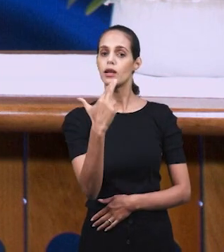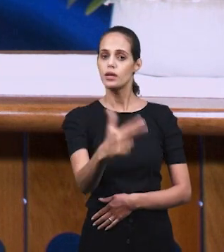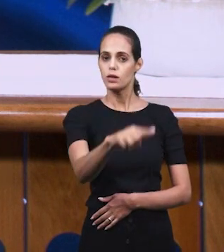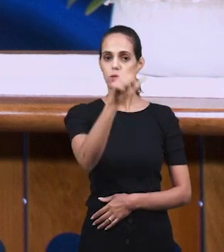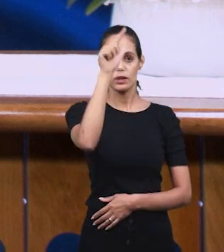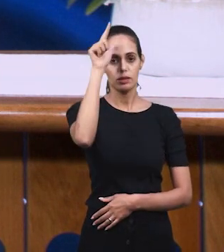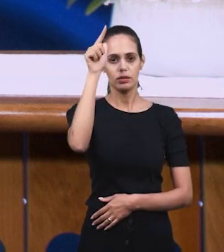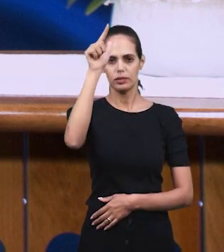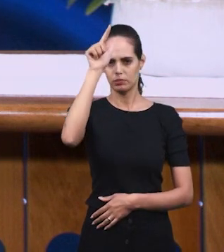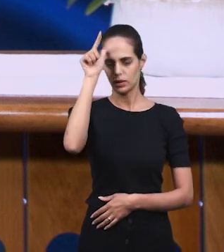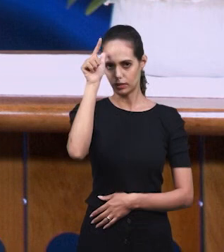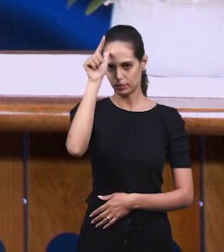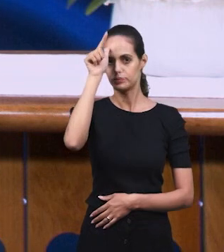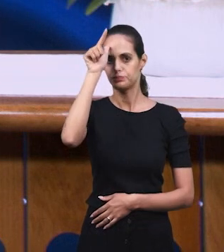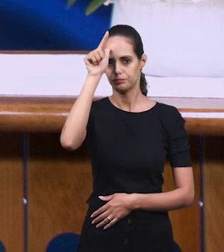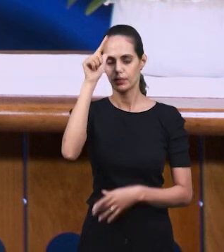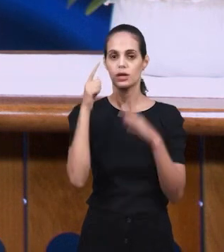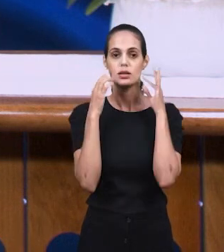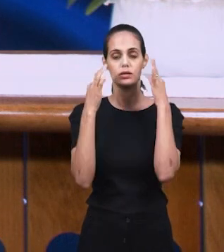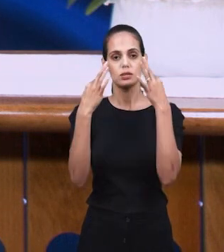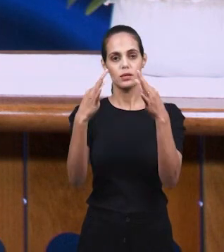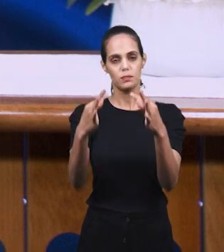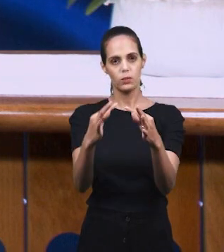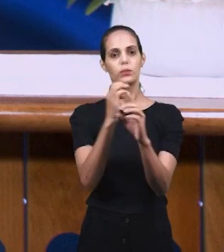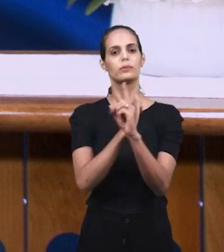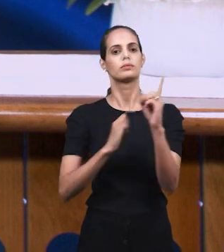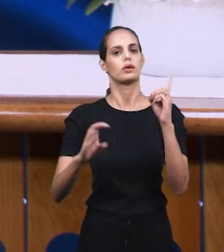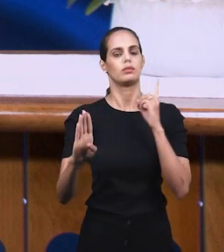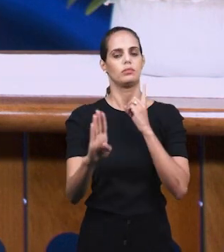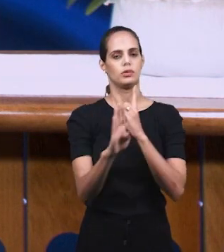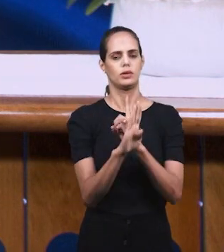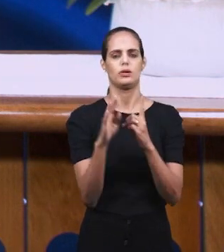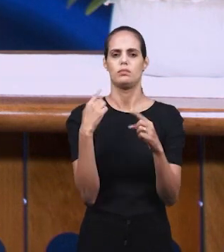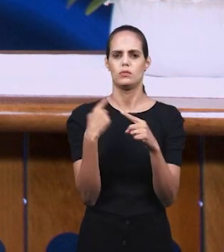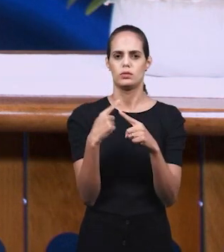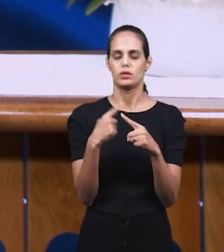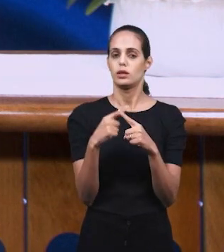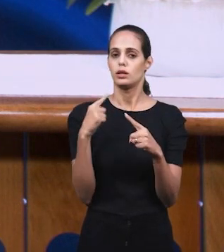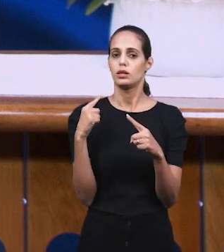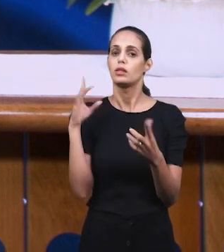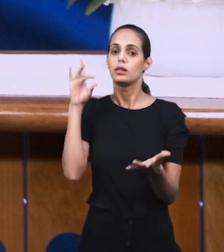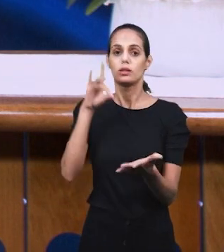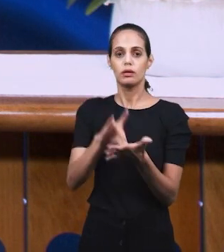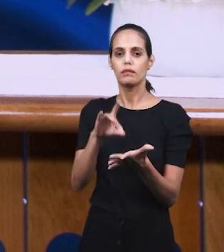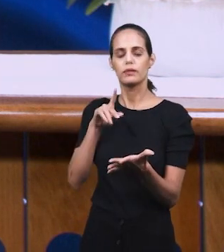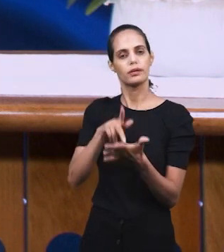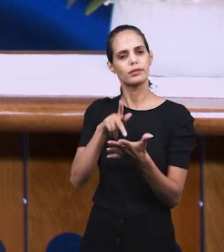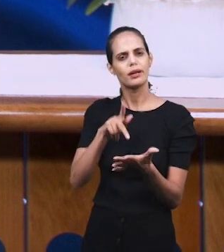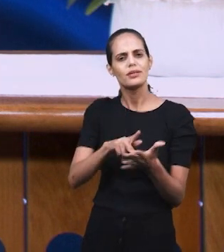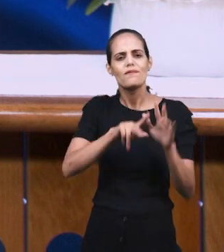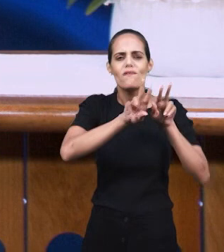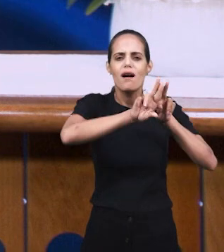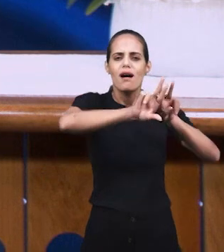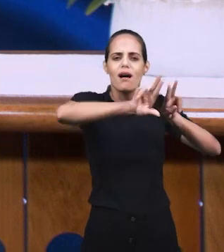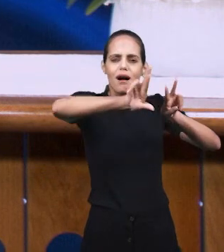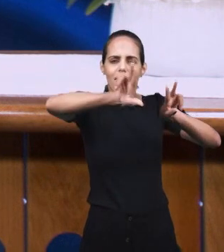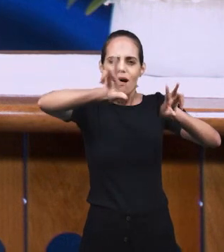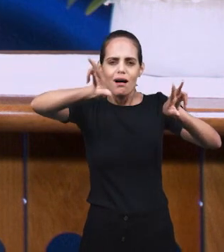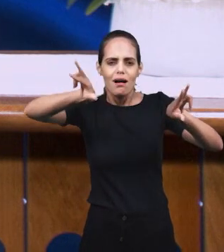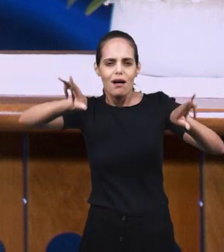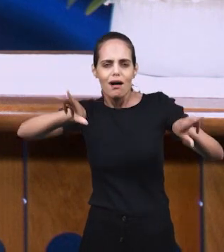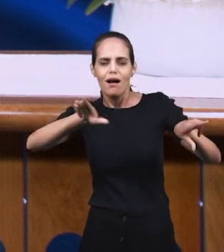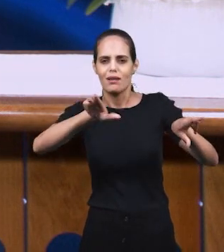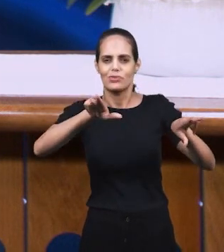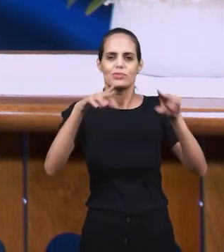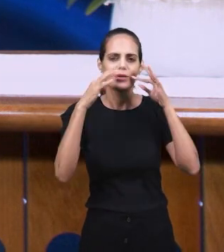языке, это Воскресная школа, мы на самом деле получили множество свидетельств, которые присылают нам в отношении